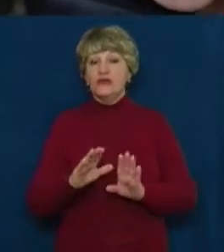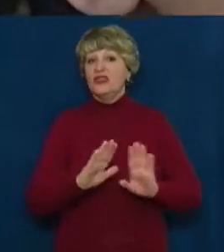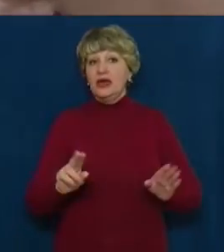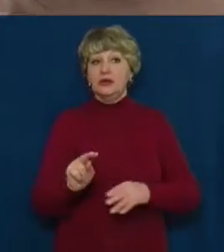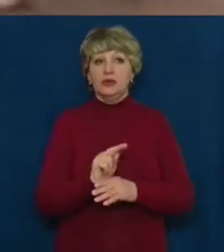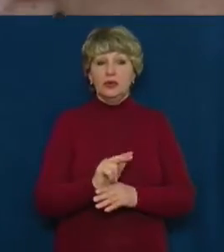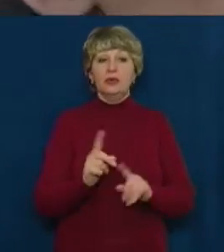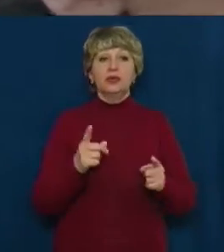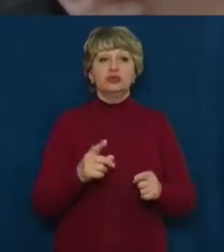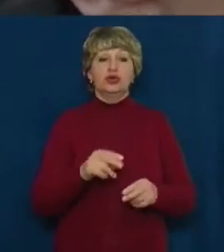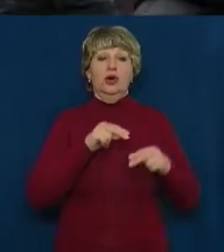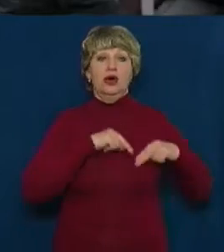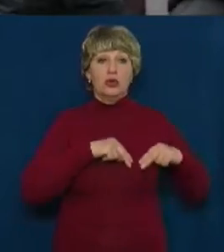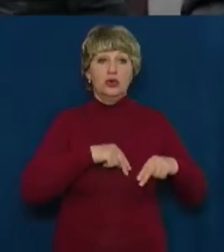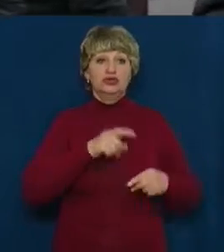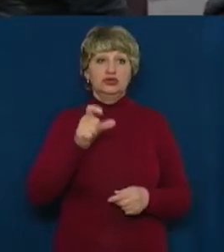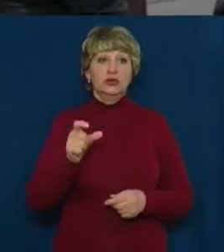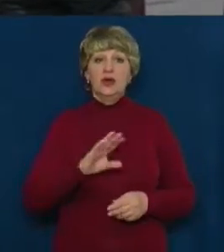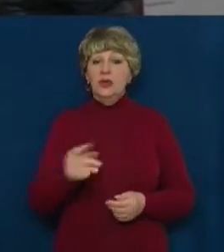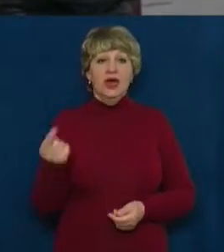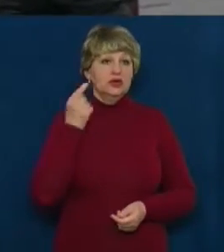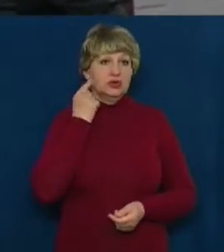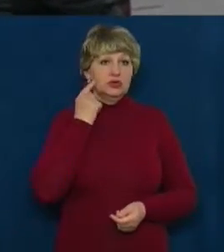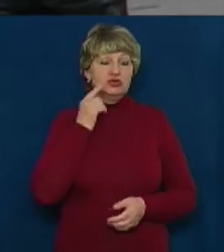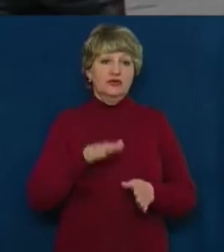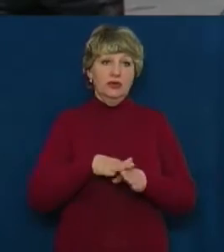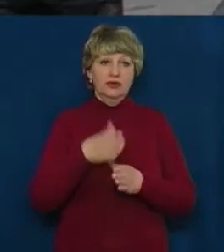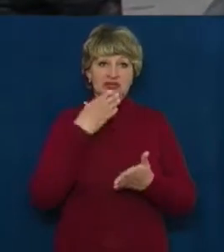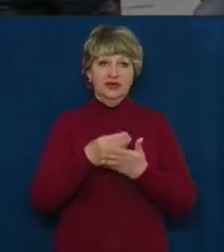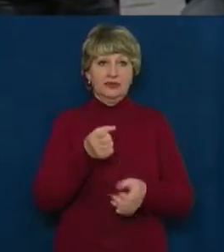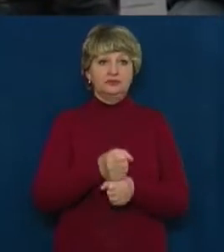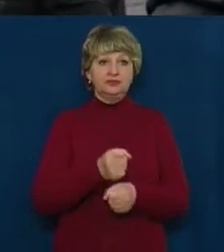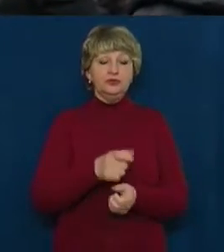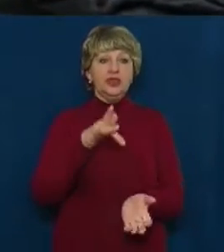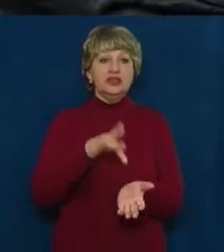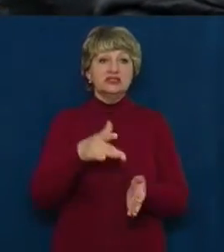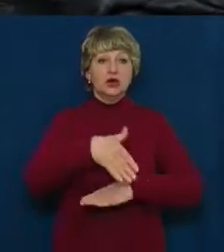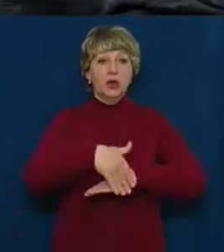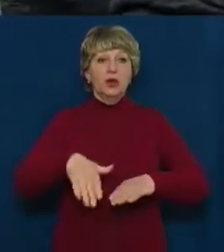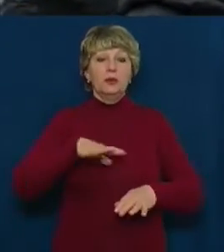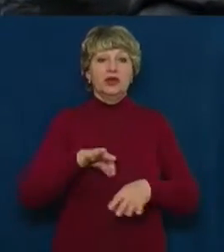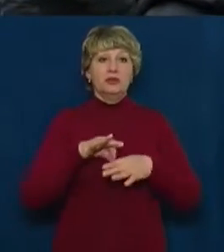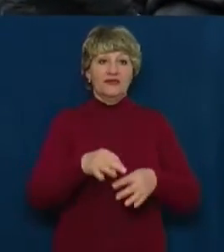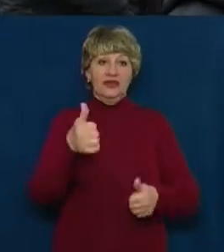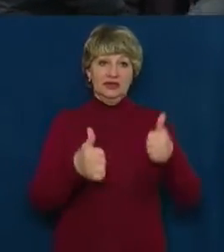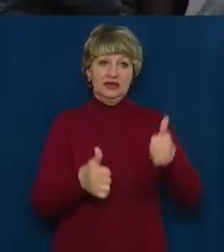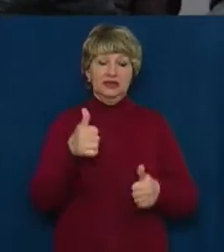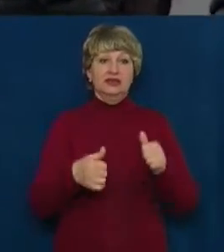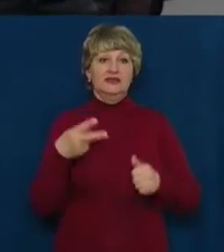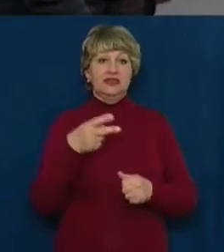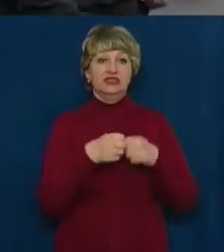недобросовісно виконали роботи. Центральна вулиця в нас був проведений тендер у 2016